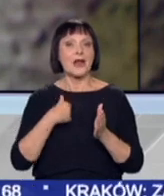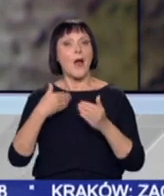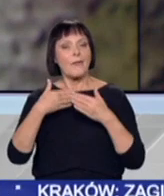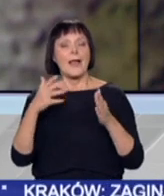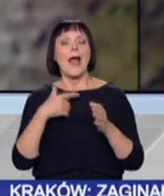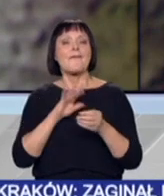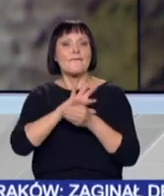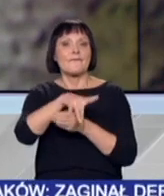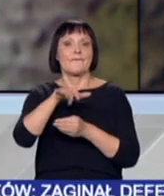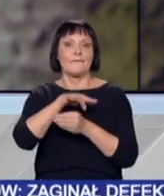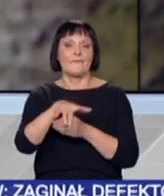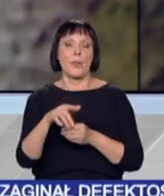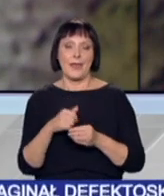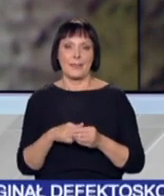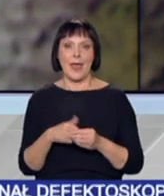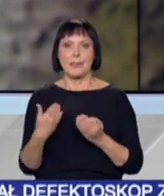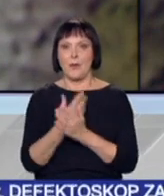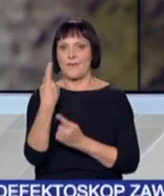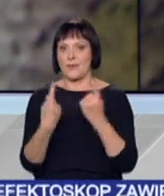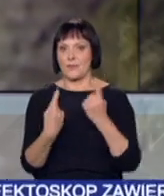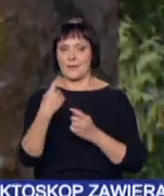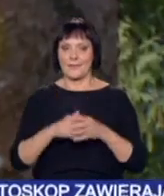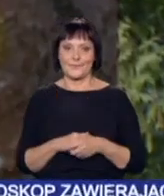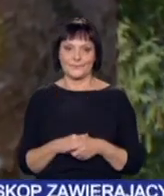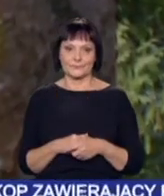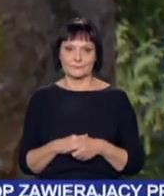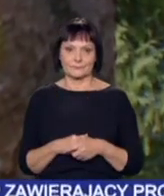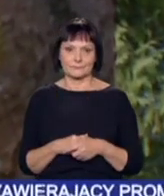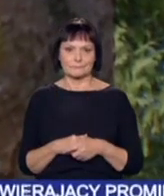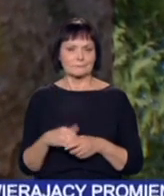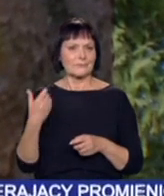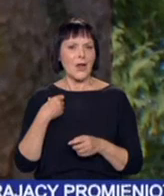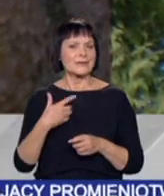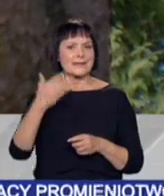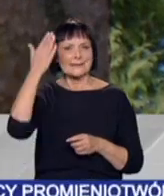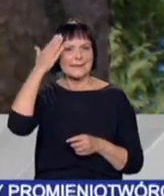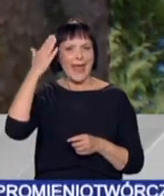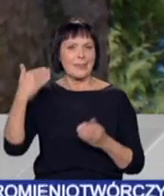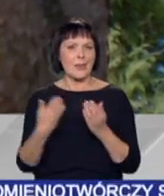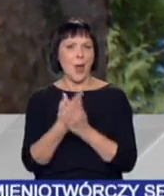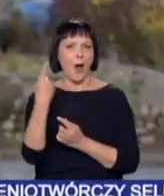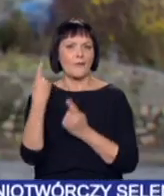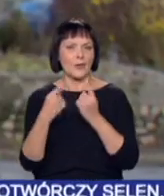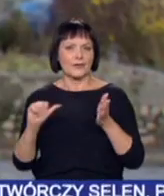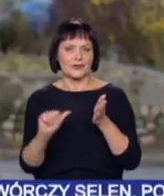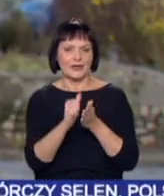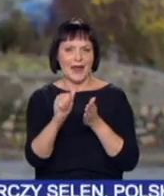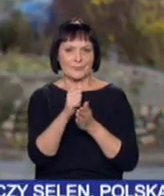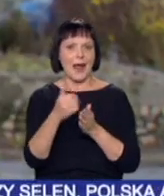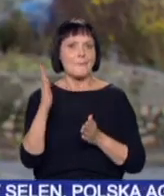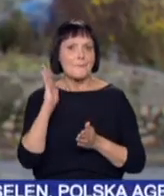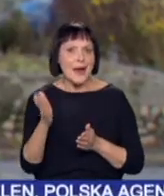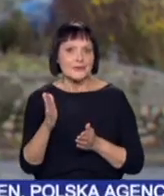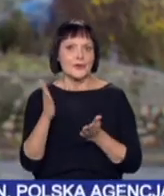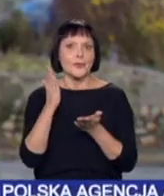fontanna w Nowej Hucie. Aleksandra Matyskiel. To już chyba najsłynniejsza nowochódzka rzeźba. Wreszcie będzie